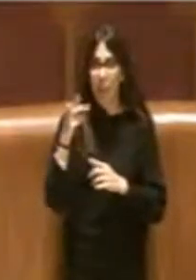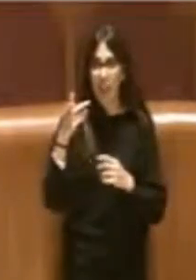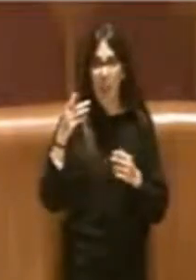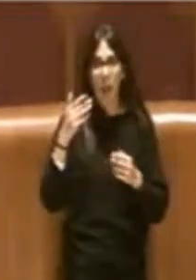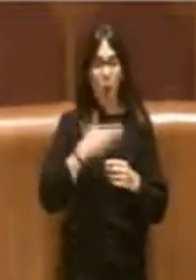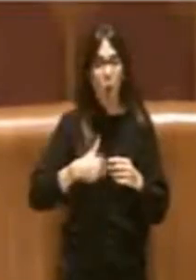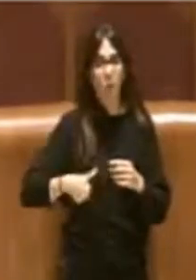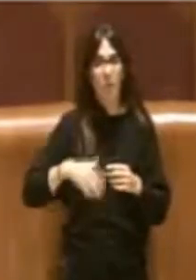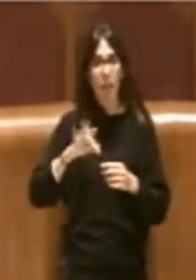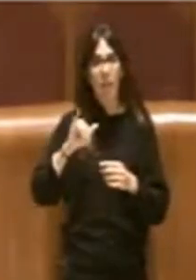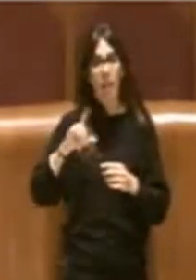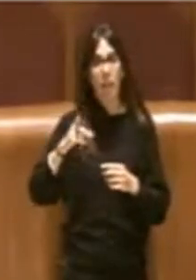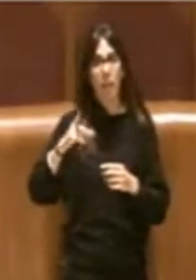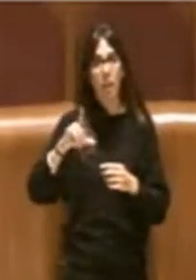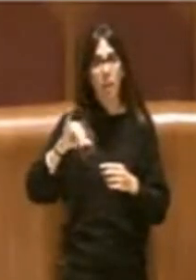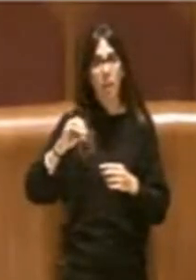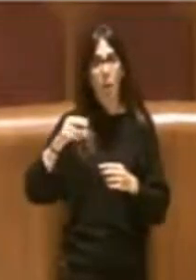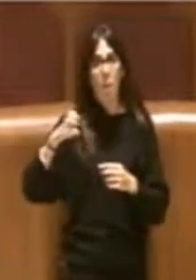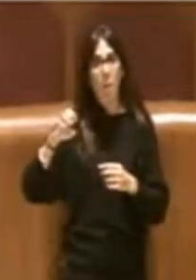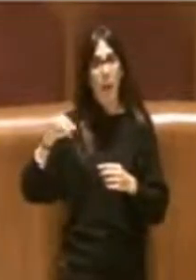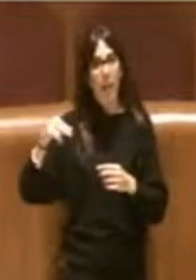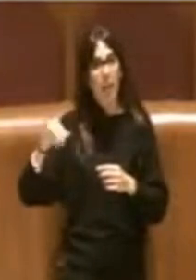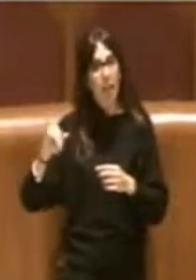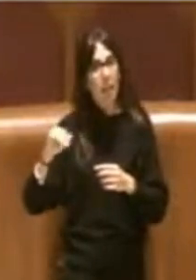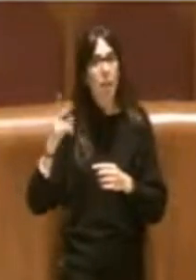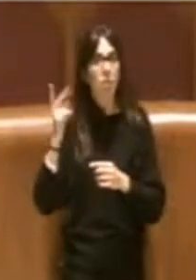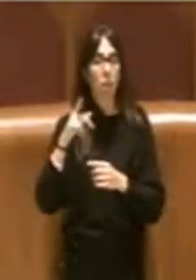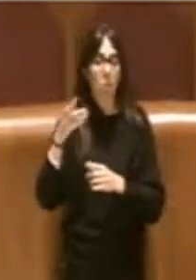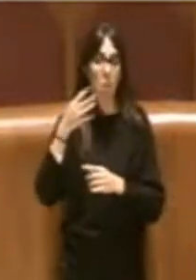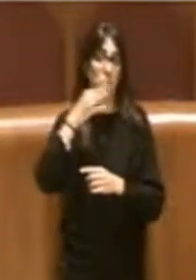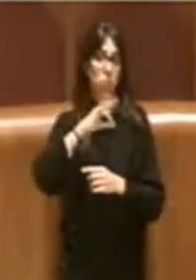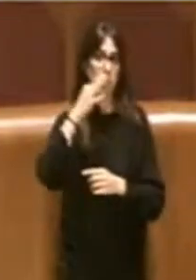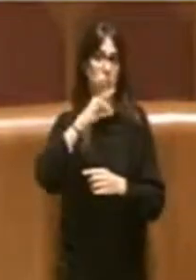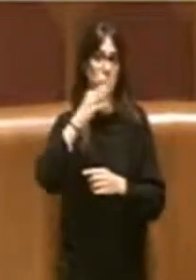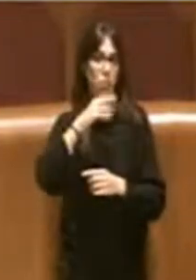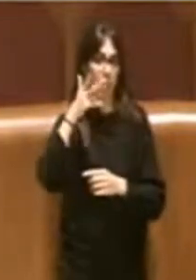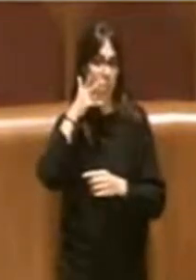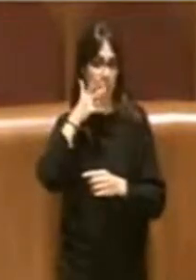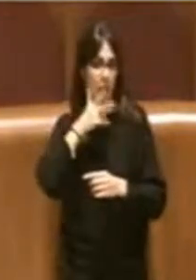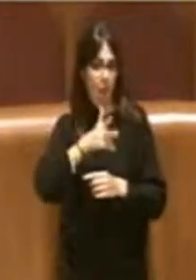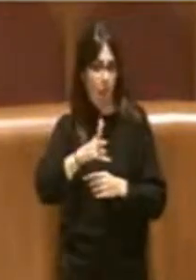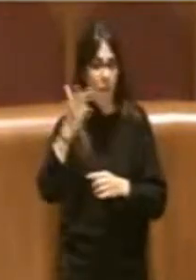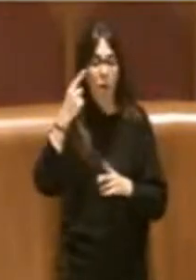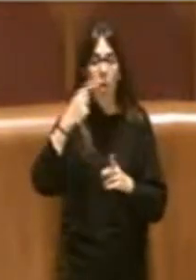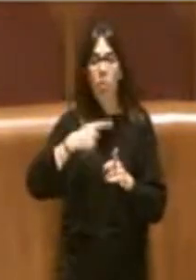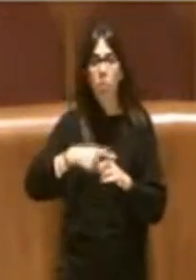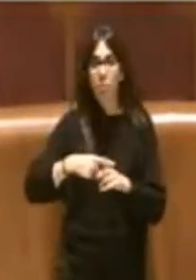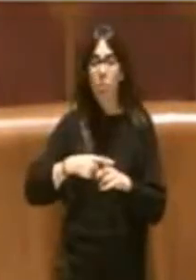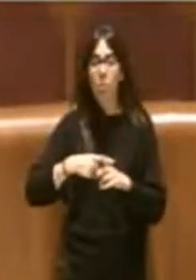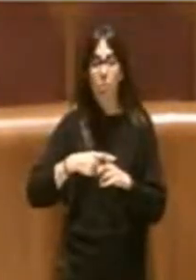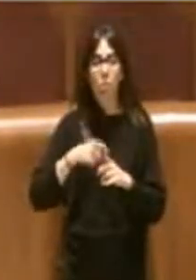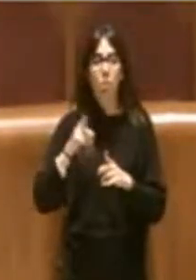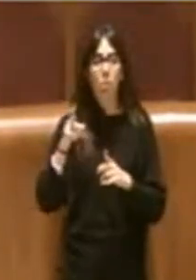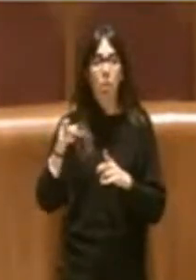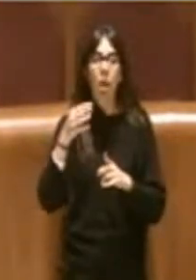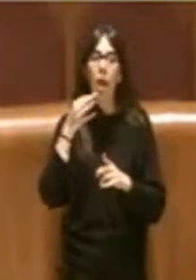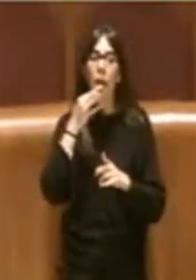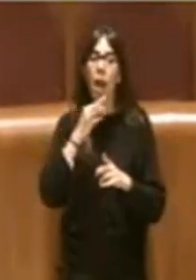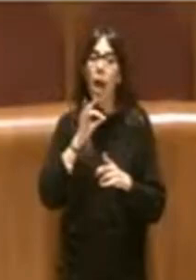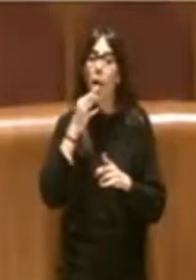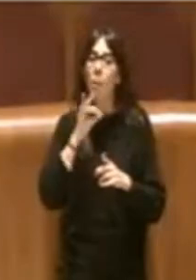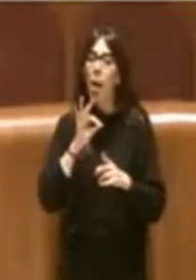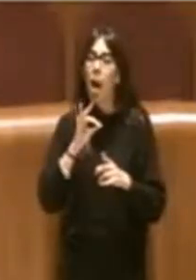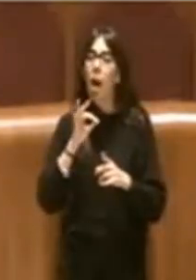una grande oltre la grande capacità oratoria ovviamente una capacità di estraniarsi